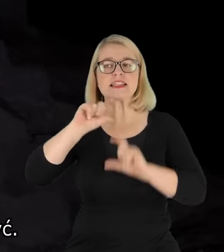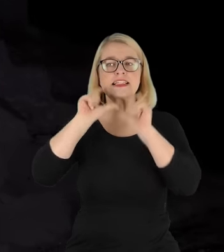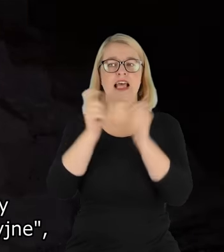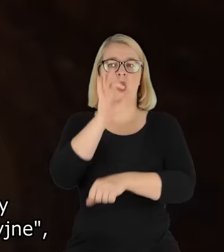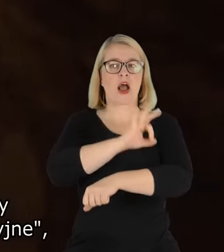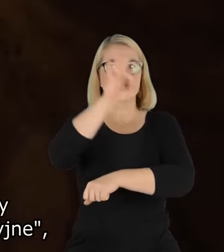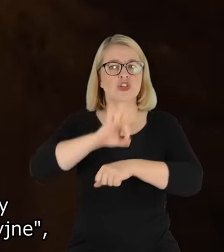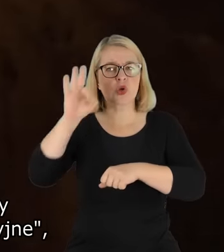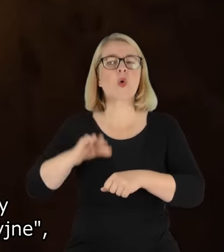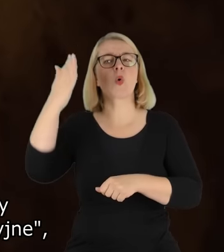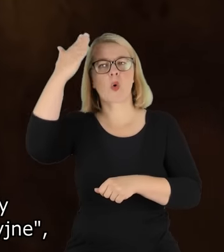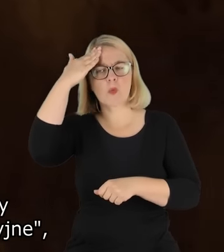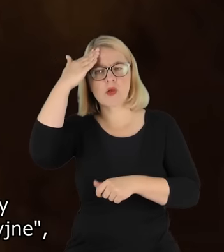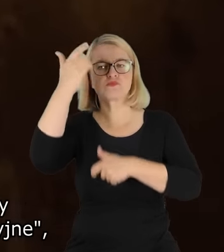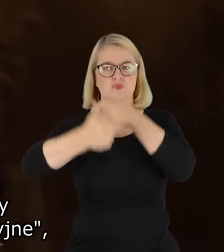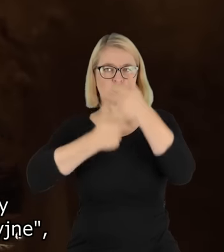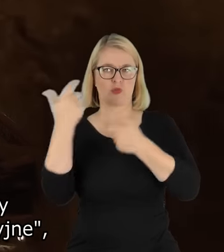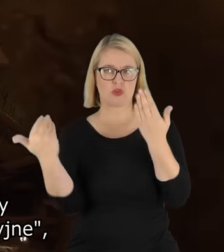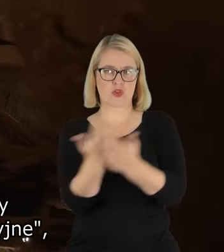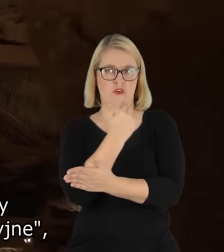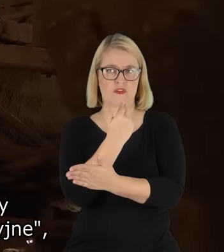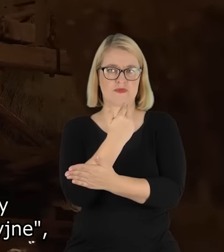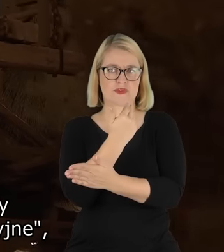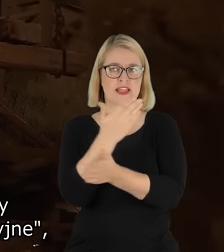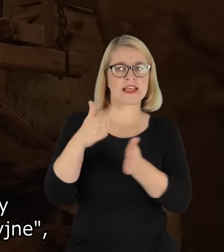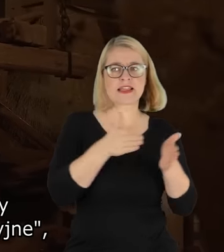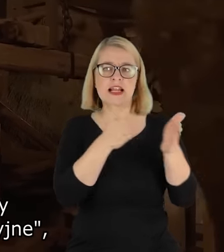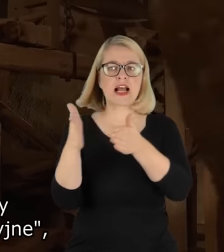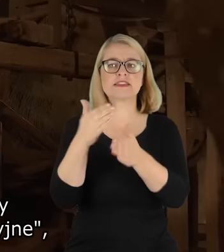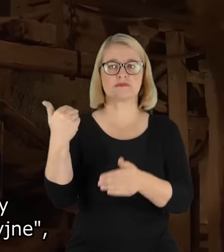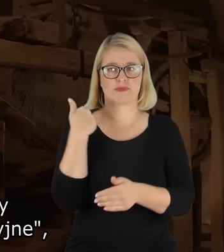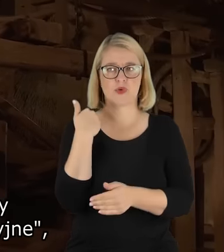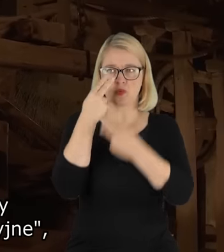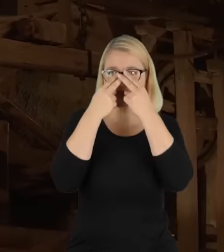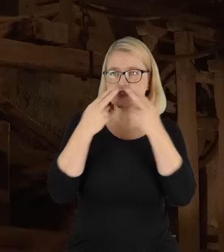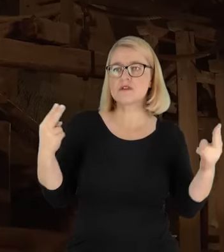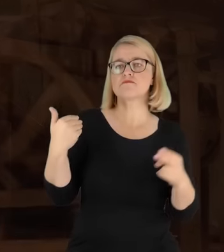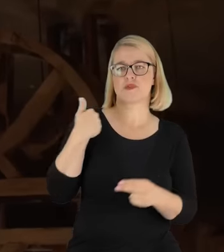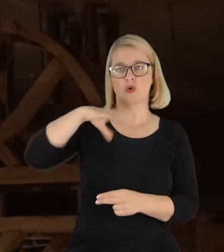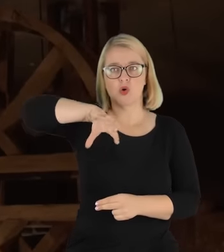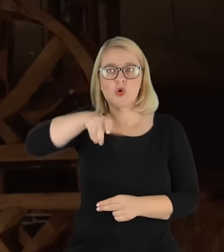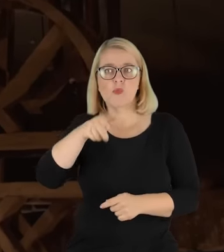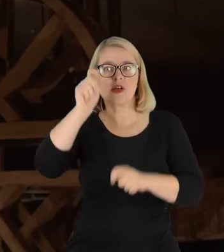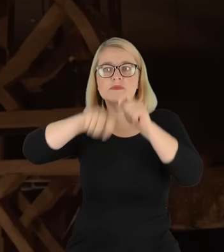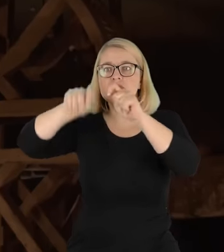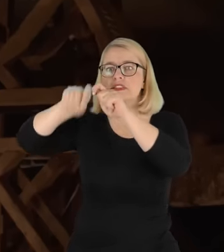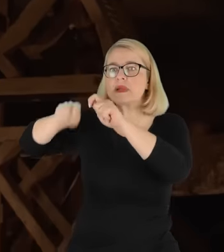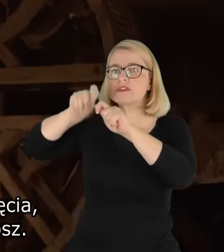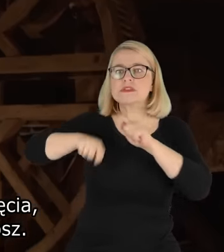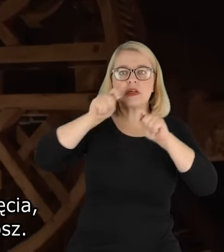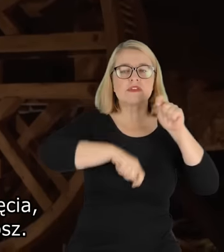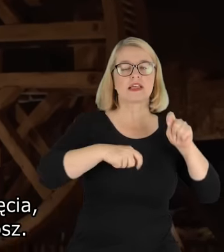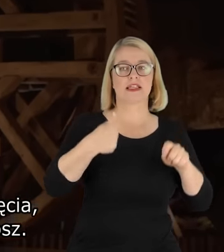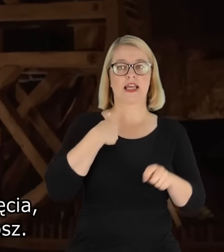odtworzyć. Na trasach, które przechodziliśmy, to mieliśmy tak zwane grupy penetracyjne. Chodzili, że nie robię z kopalni.